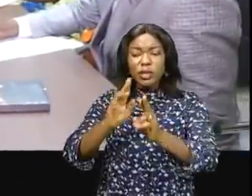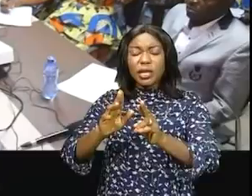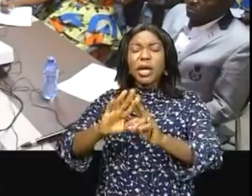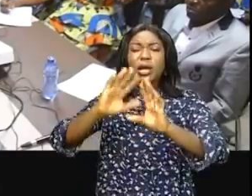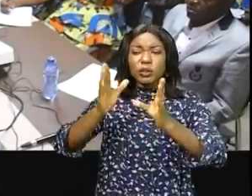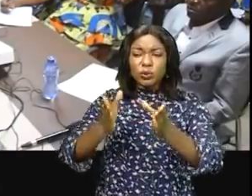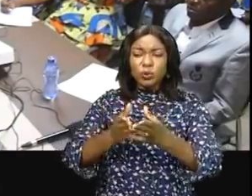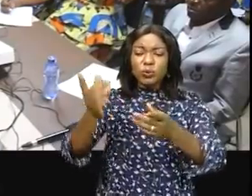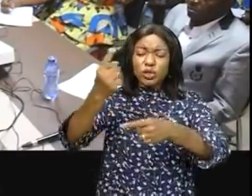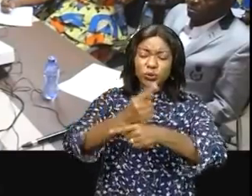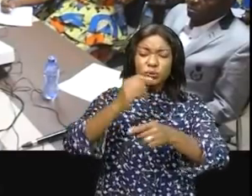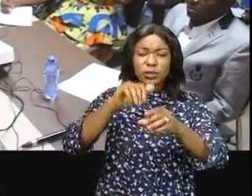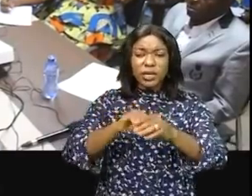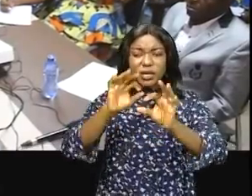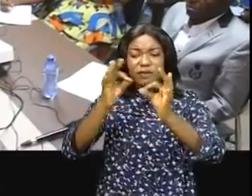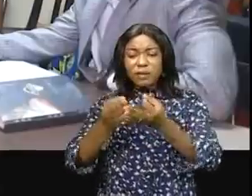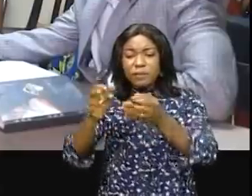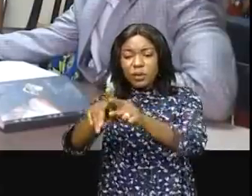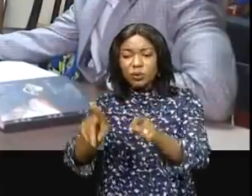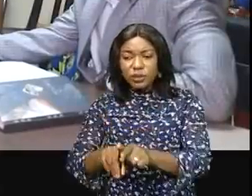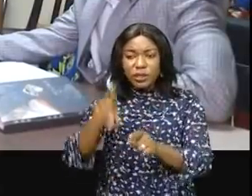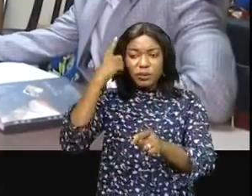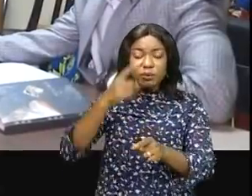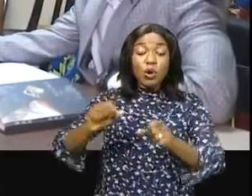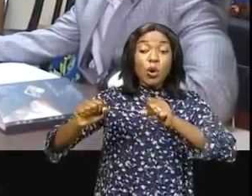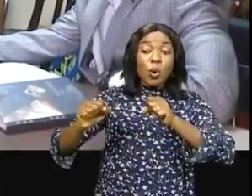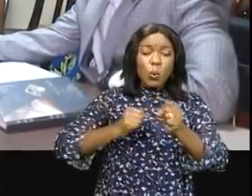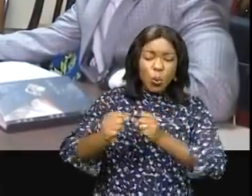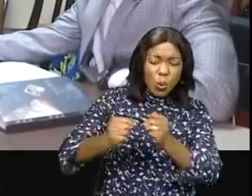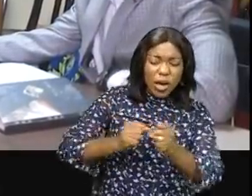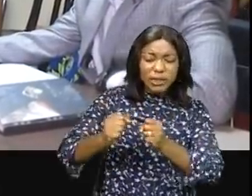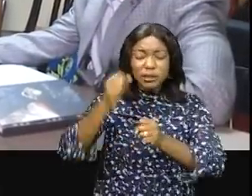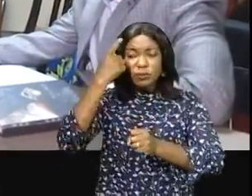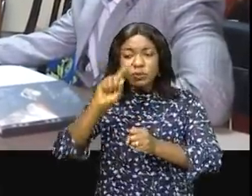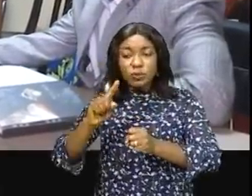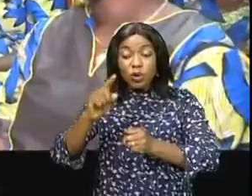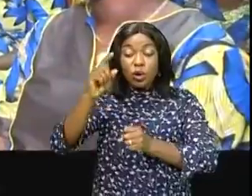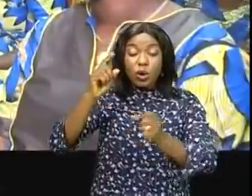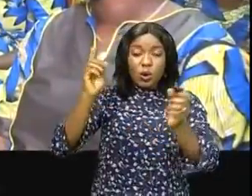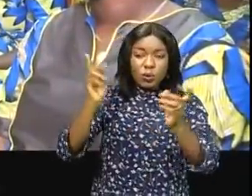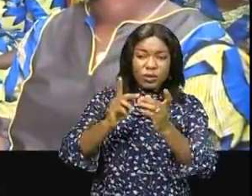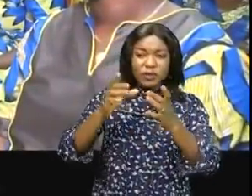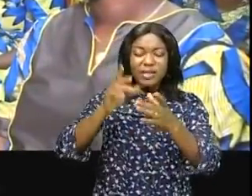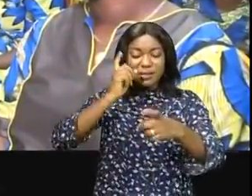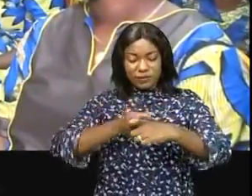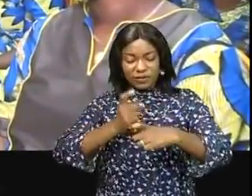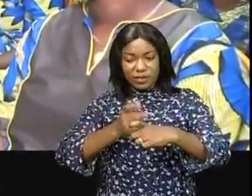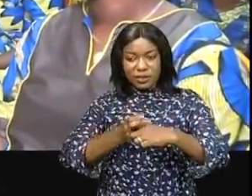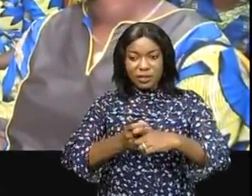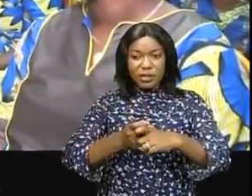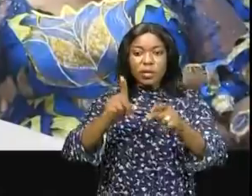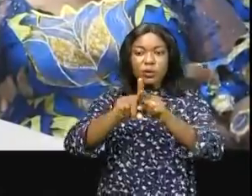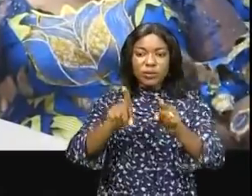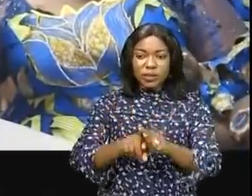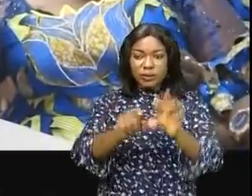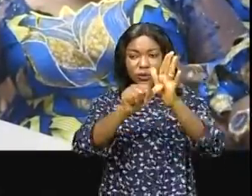quotidien. Mais elles doivent seulement s'armer de beaucoup de courage pour faire face aux difficultés auxquelles elles se heurtent, bannir